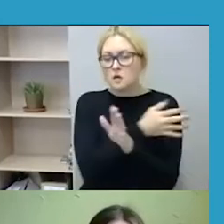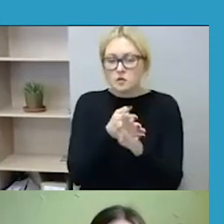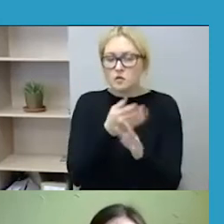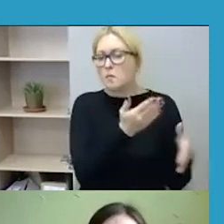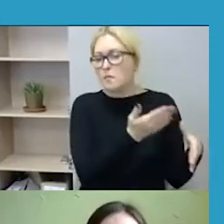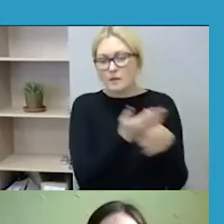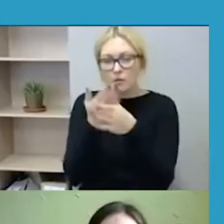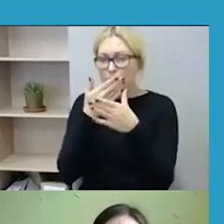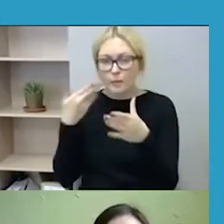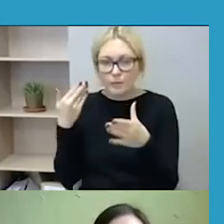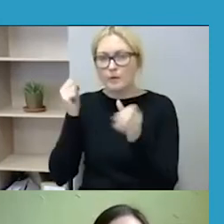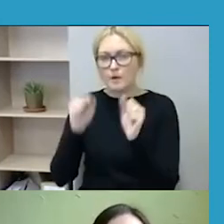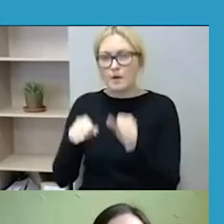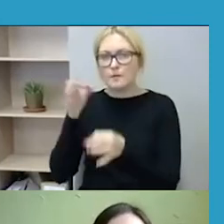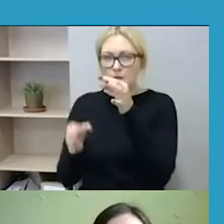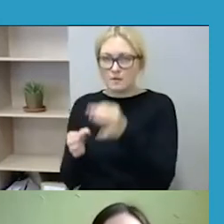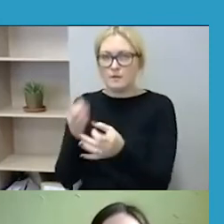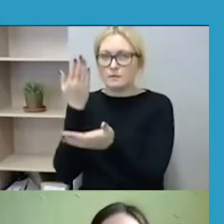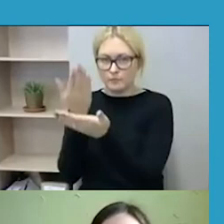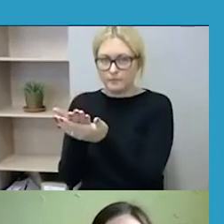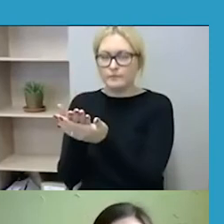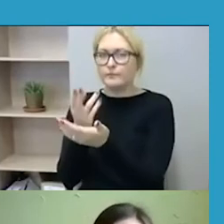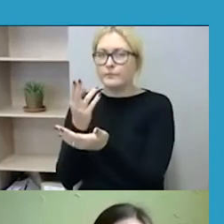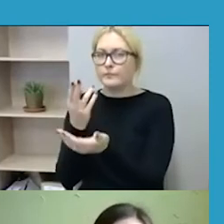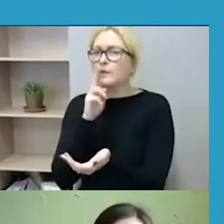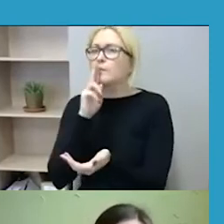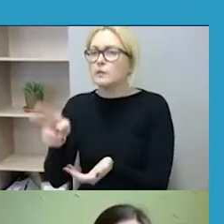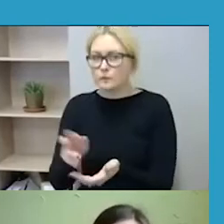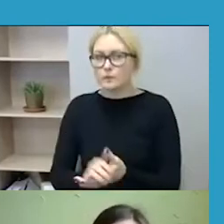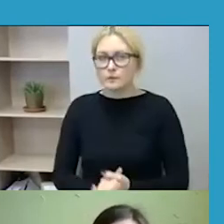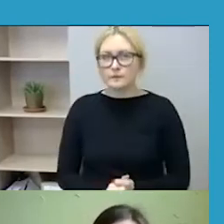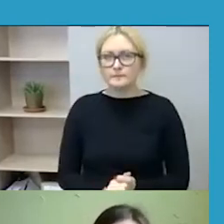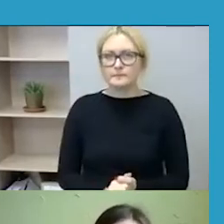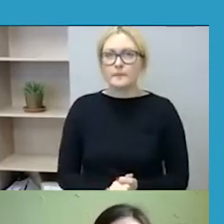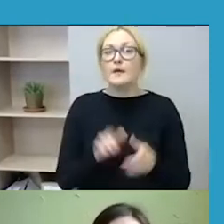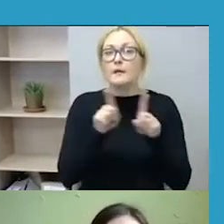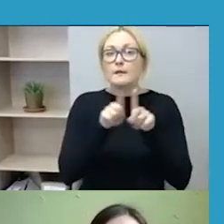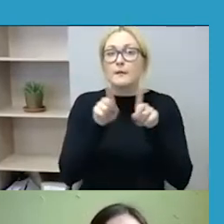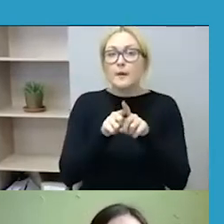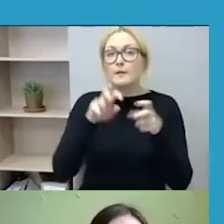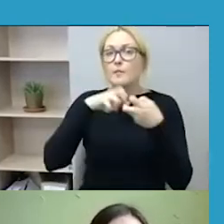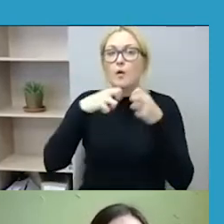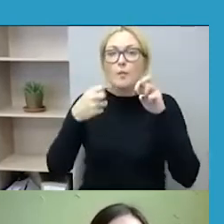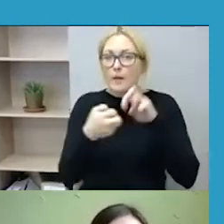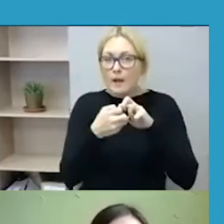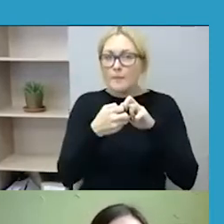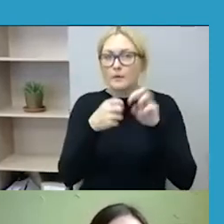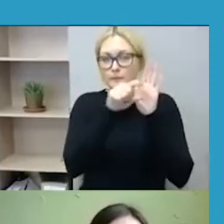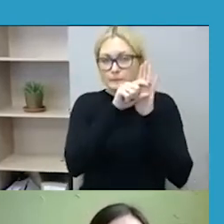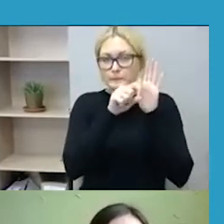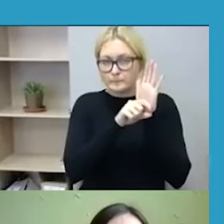Taip pat išskyriame tam tikrus probleminius aspektus, kalbant apie nepykantos